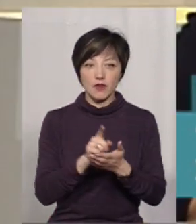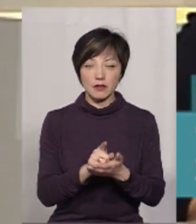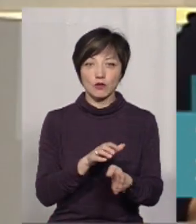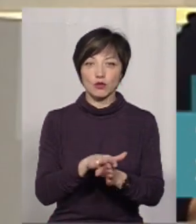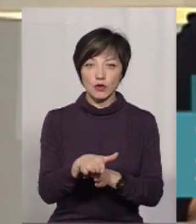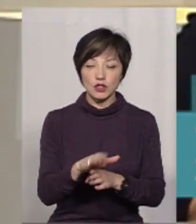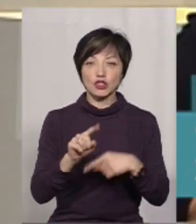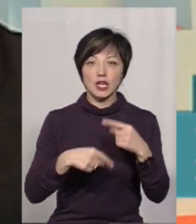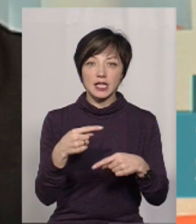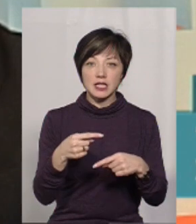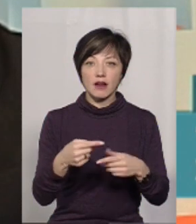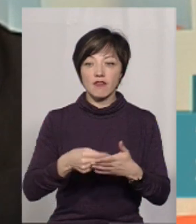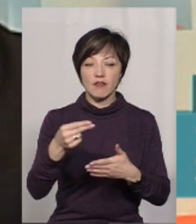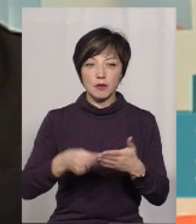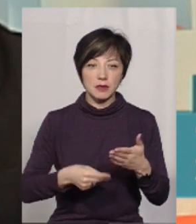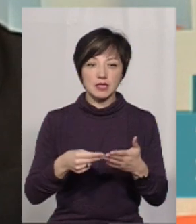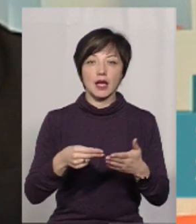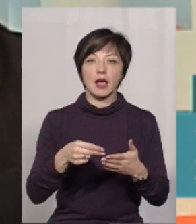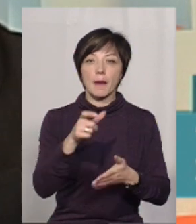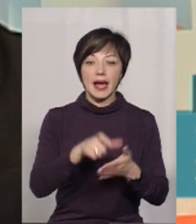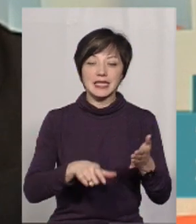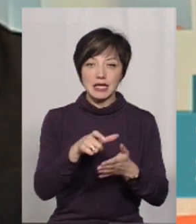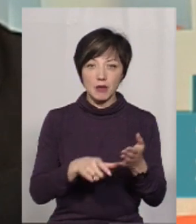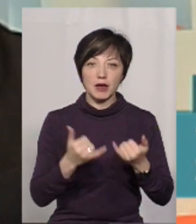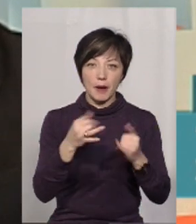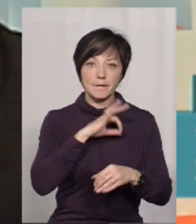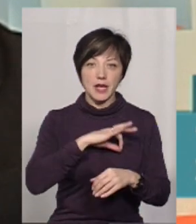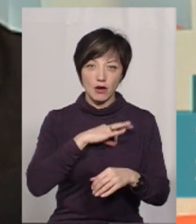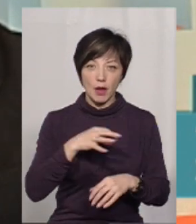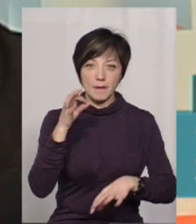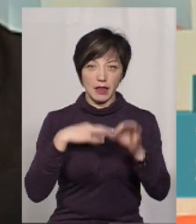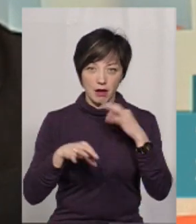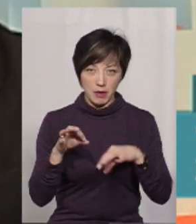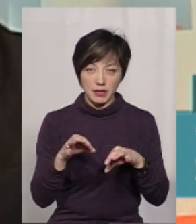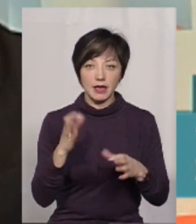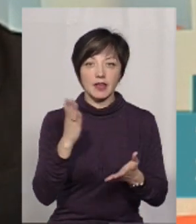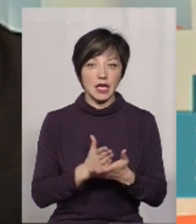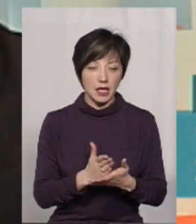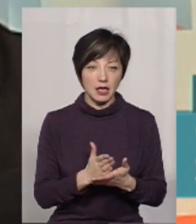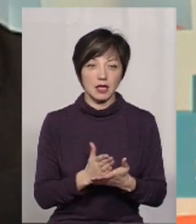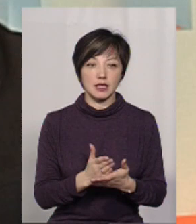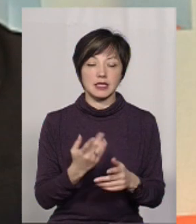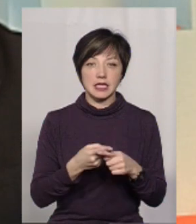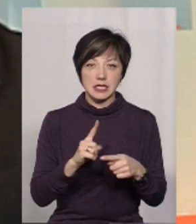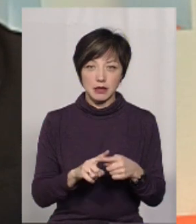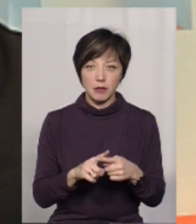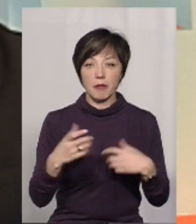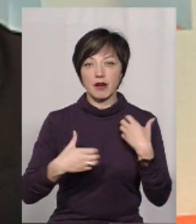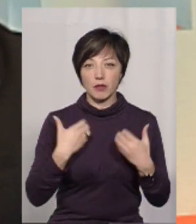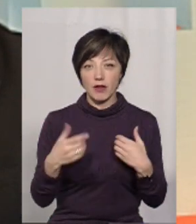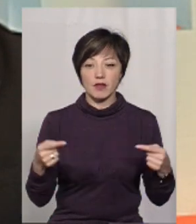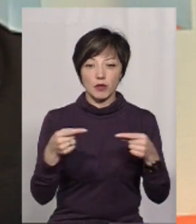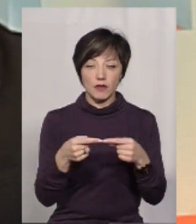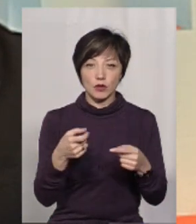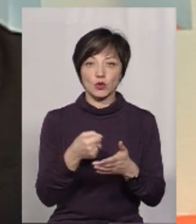Повинно відбуватися через виписку рецептів для пільгових медикаментів. За цим переймаються,